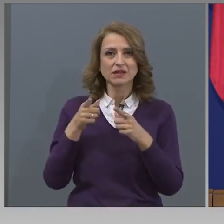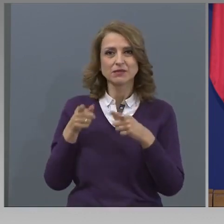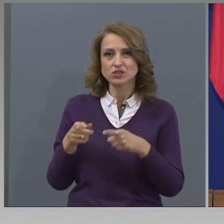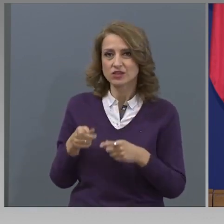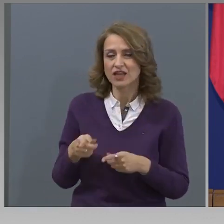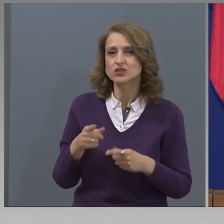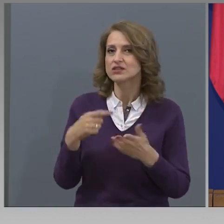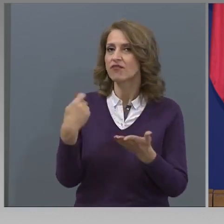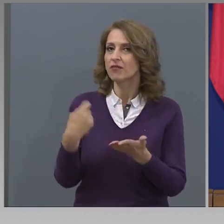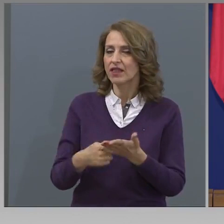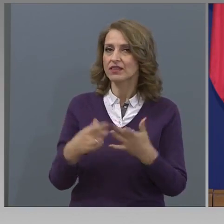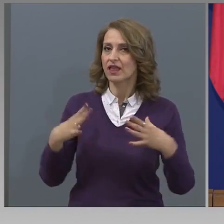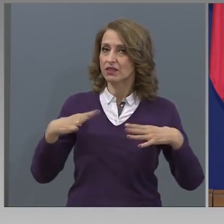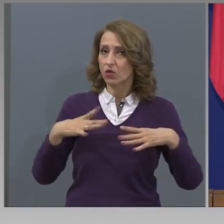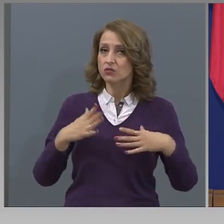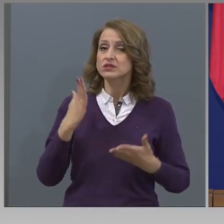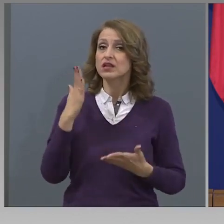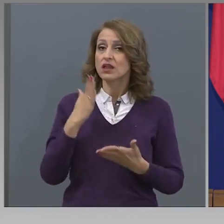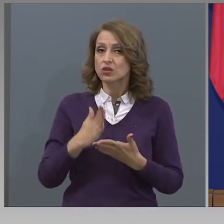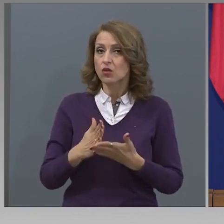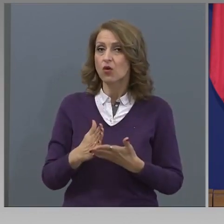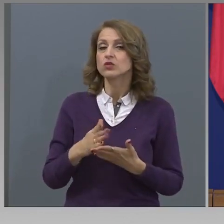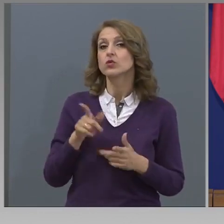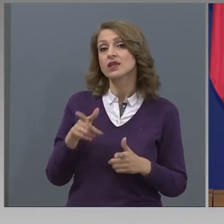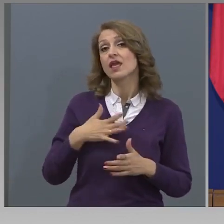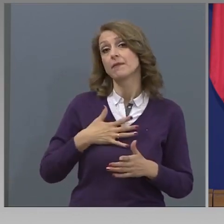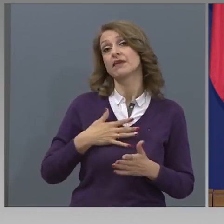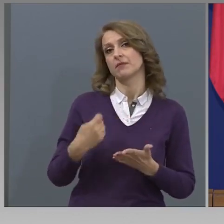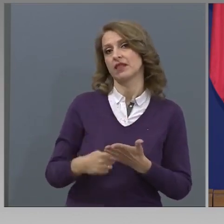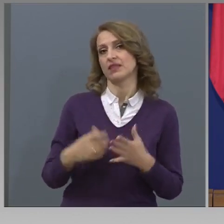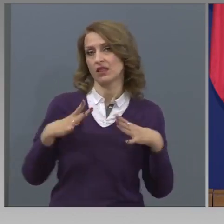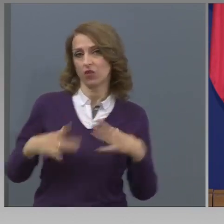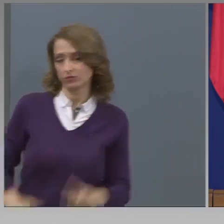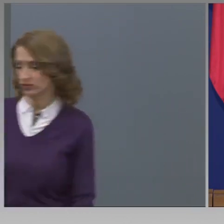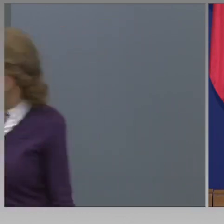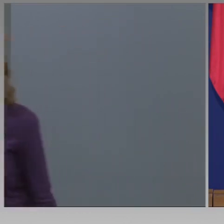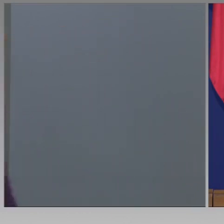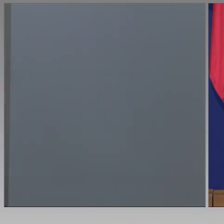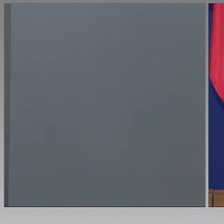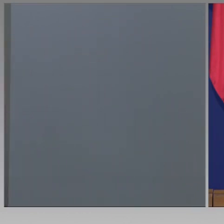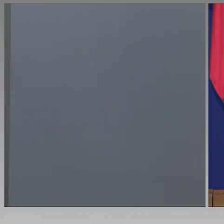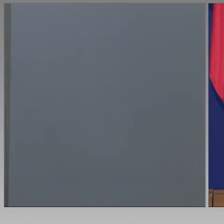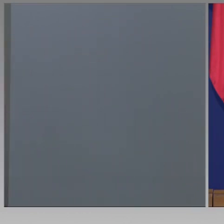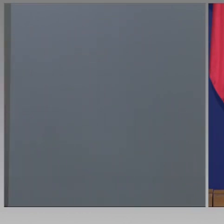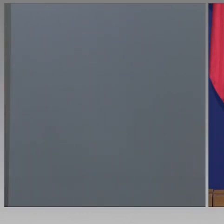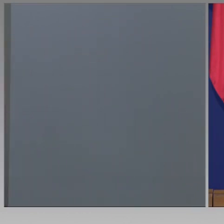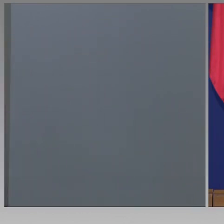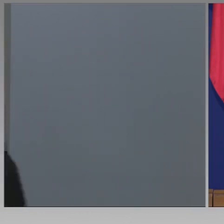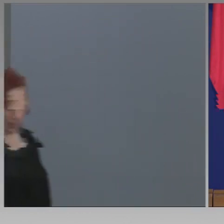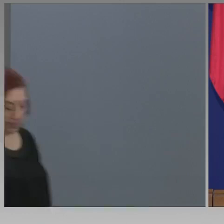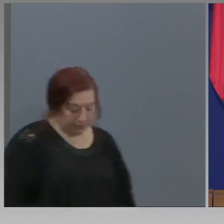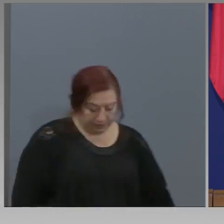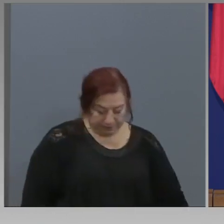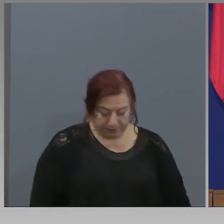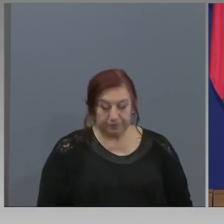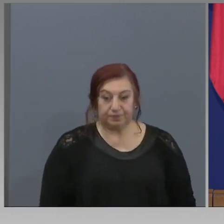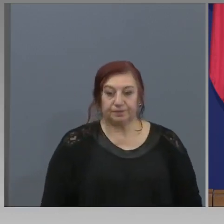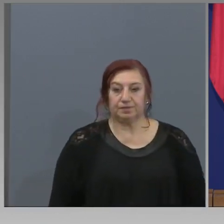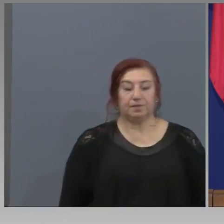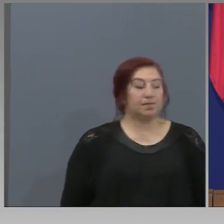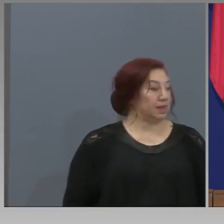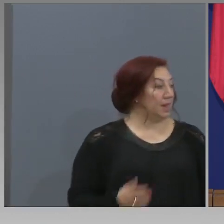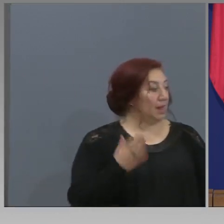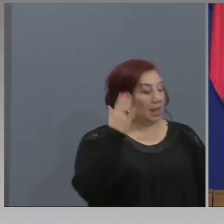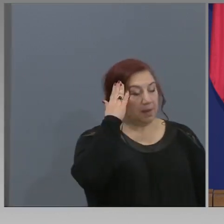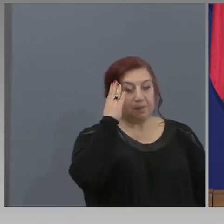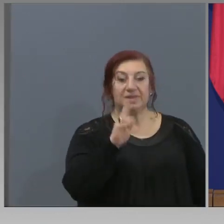имат платен отпуск в такъв... Министер Волчев, един въпрос от наш зрител. Какво се случва с стопанските гимназии, в